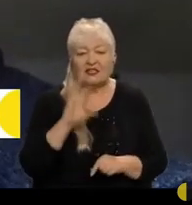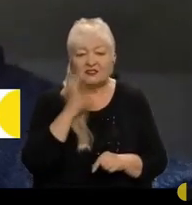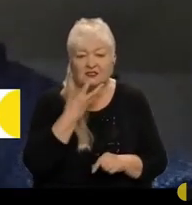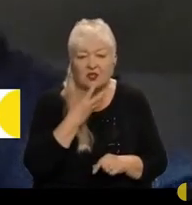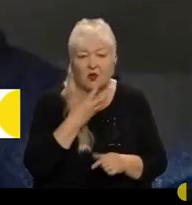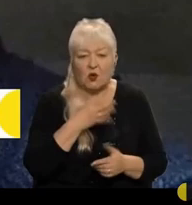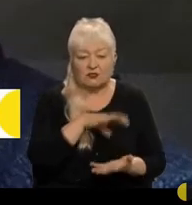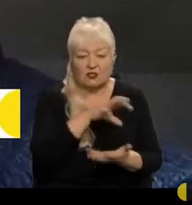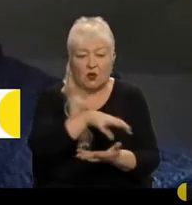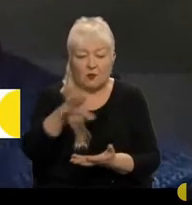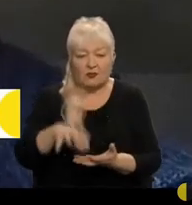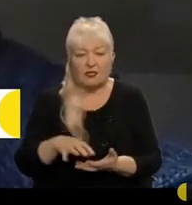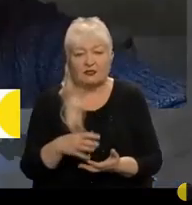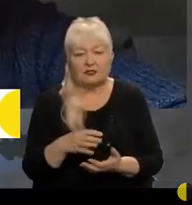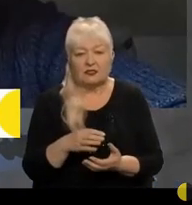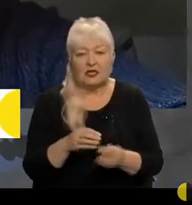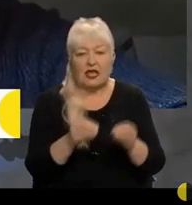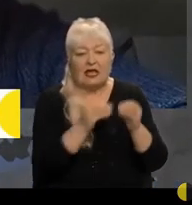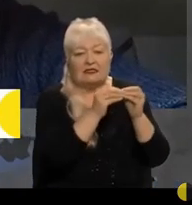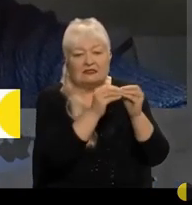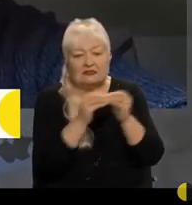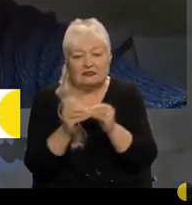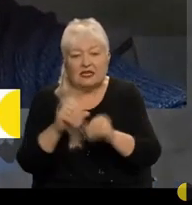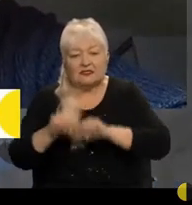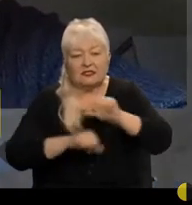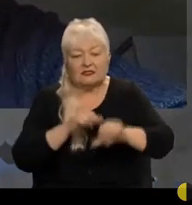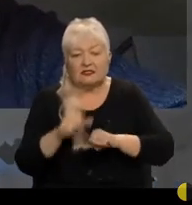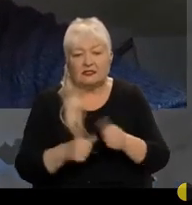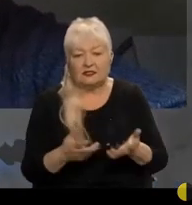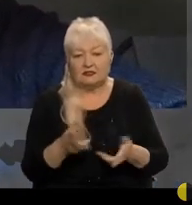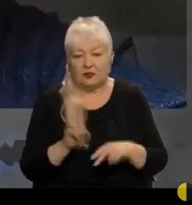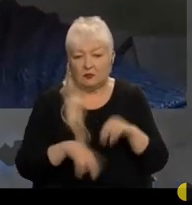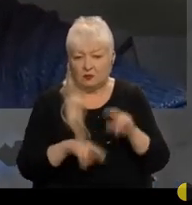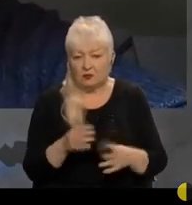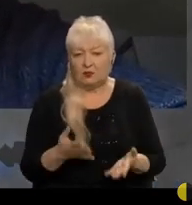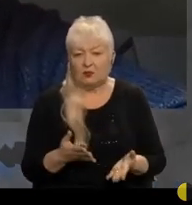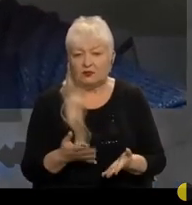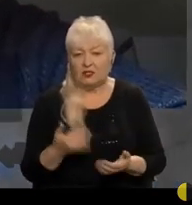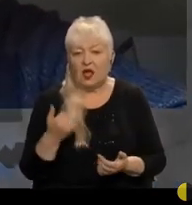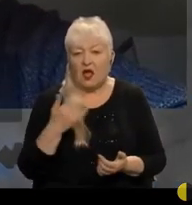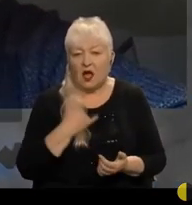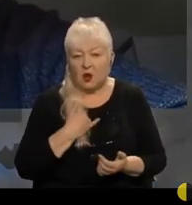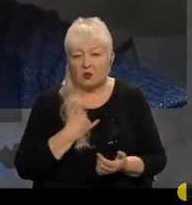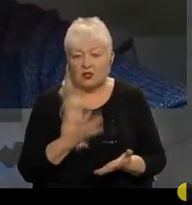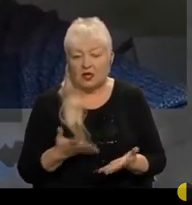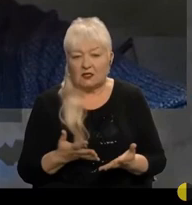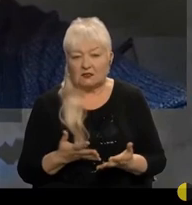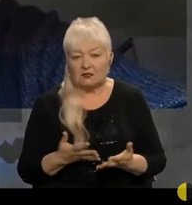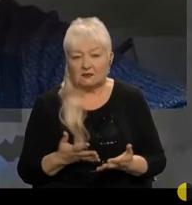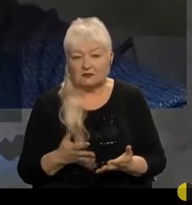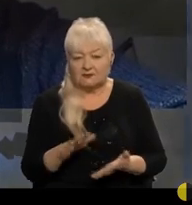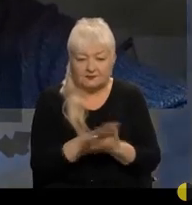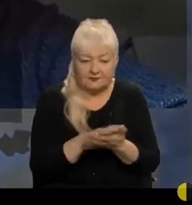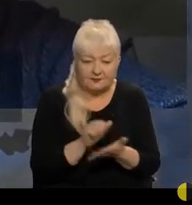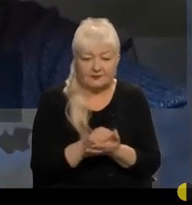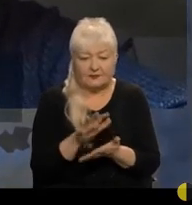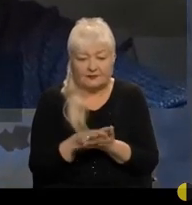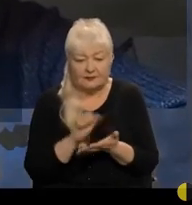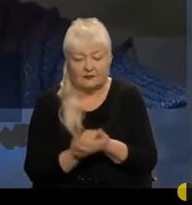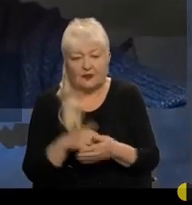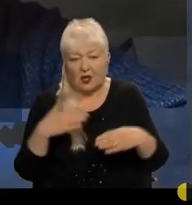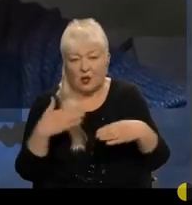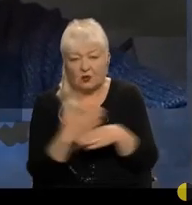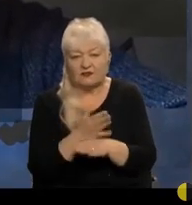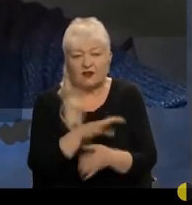десятиліття інколи будуються, а в нас розвалені і розбиті